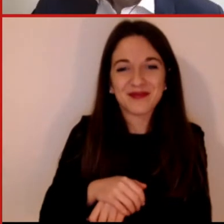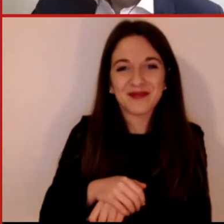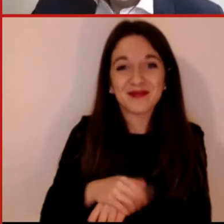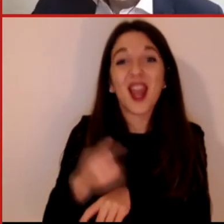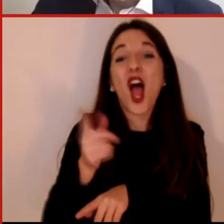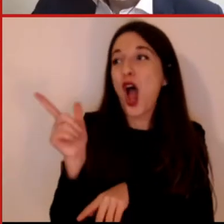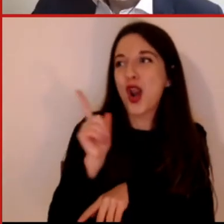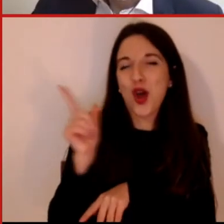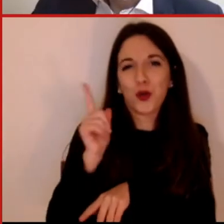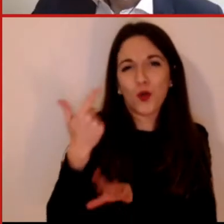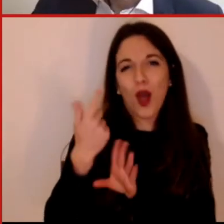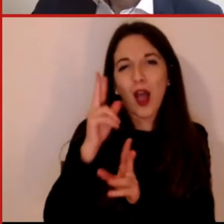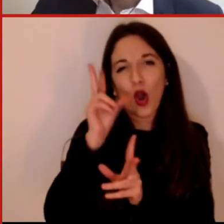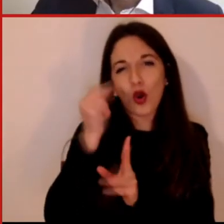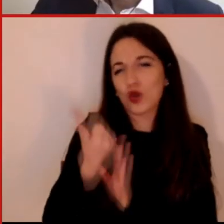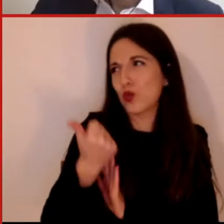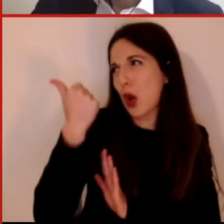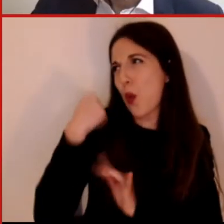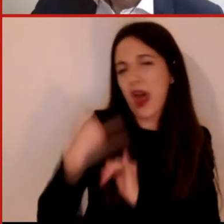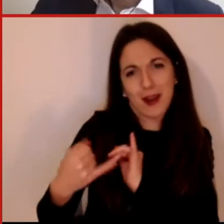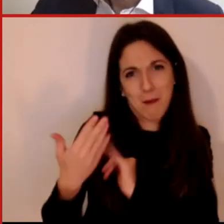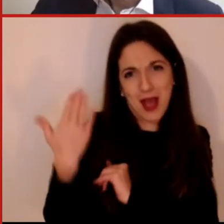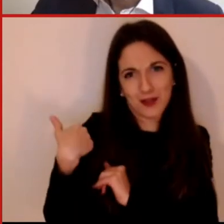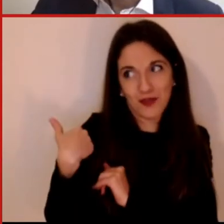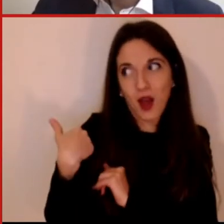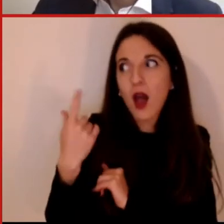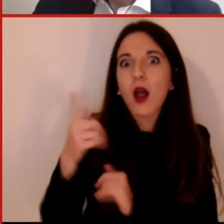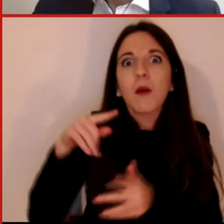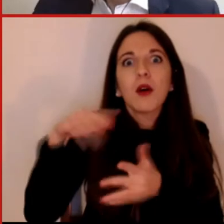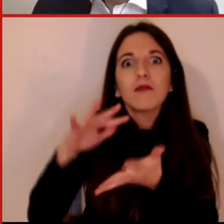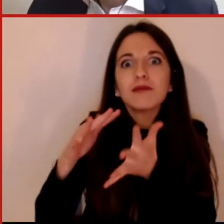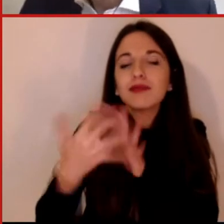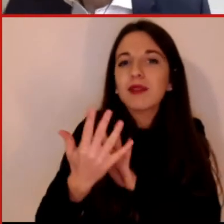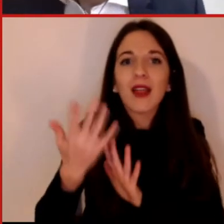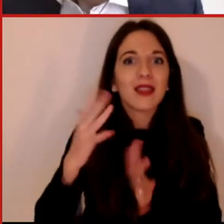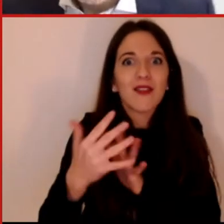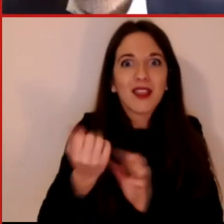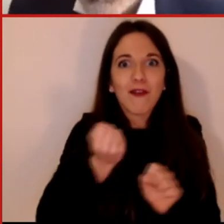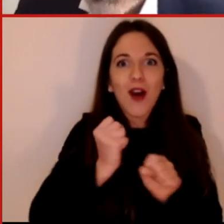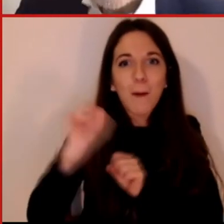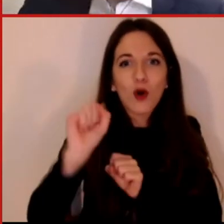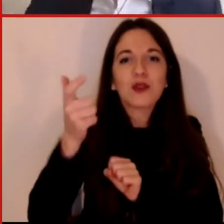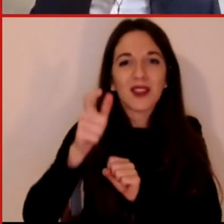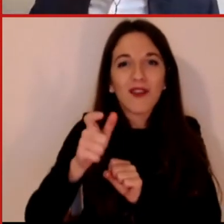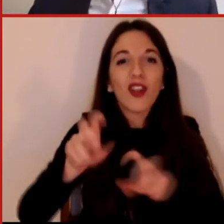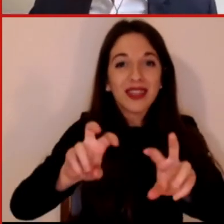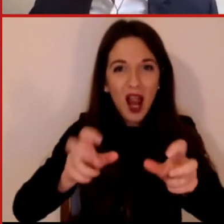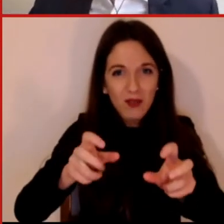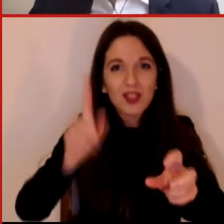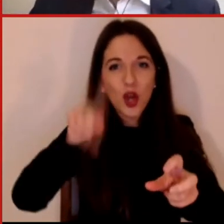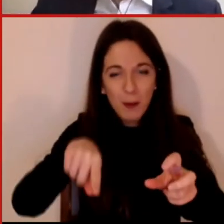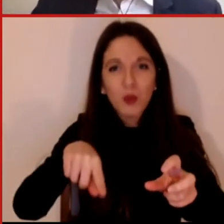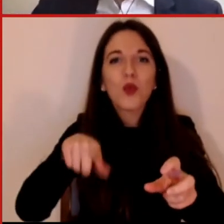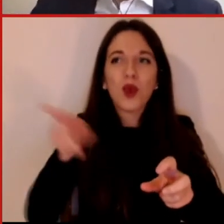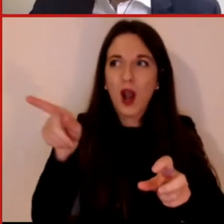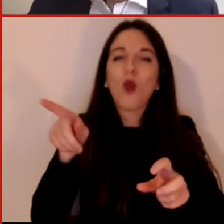diventato molto noto in Italia con i suoi, diciamo, interventi anche a livello televisivo, che sicuramente è un canale importante.